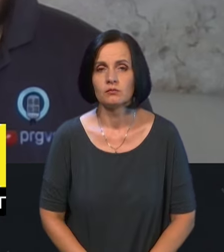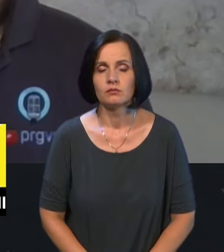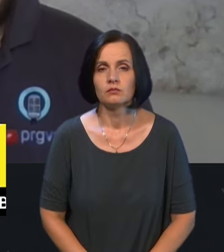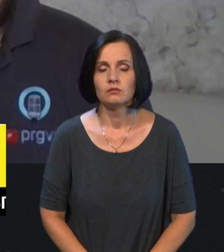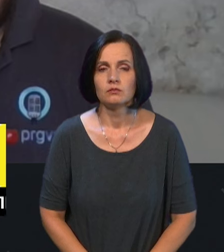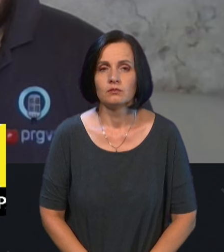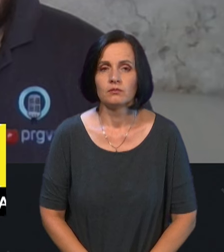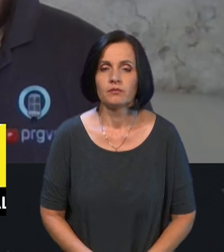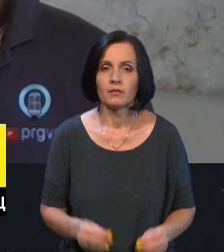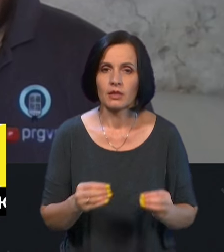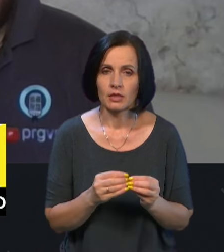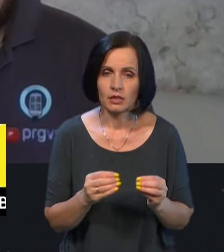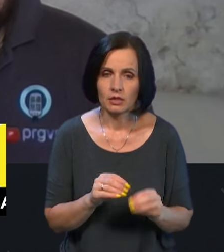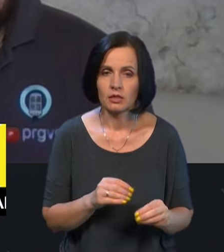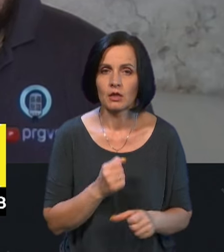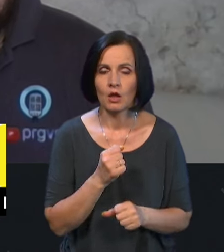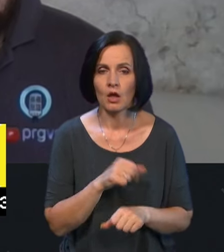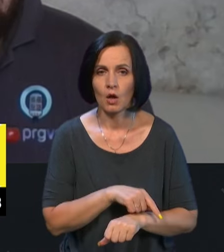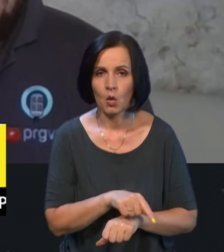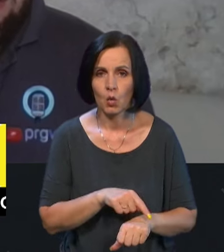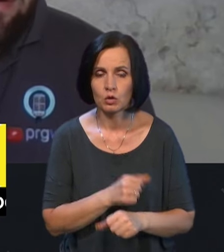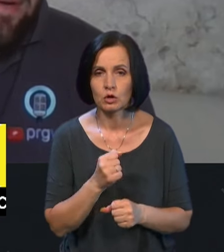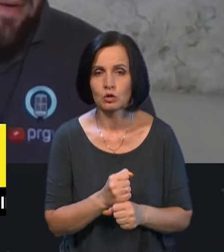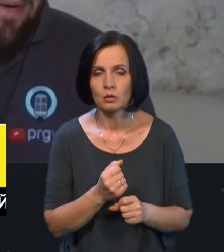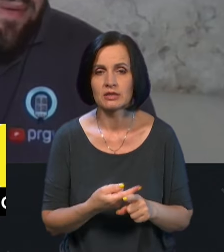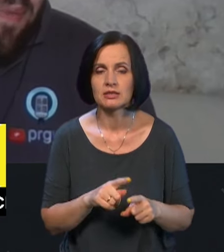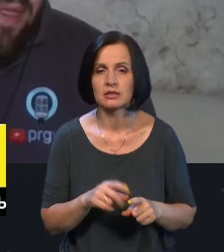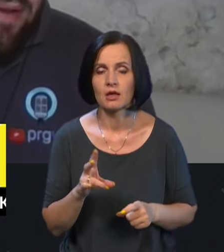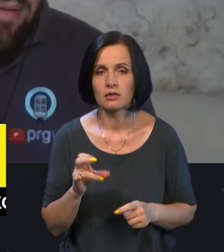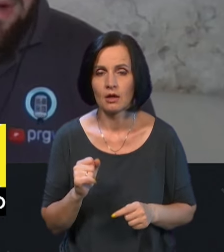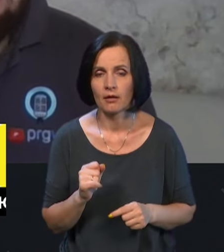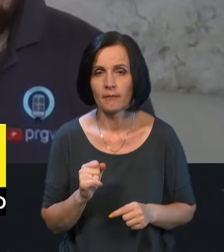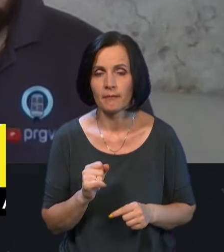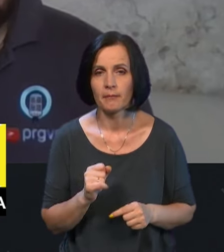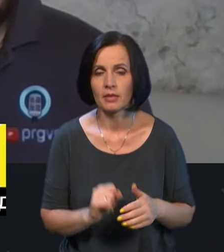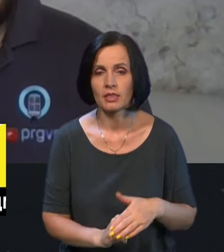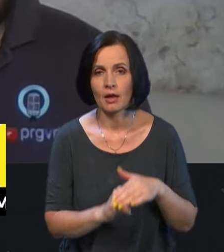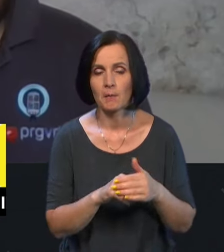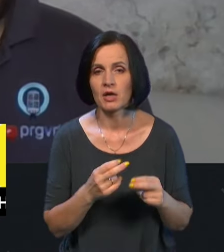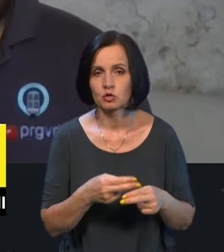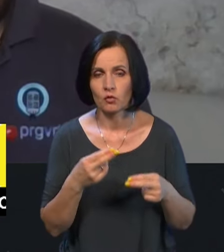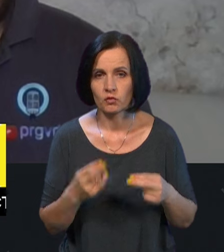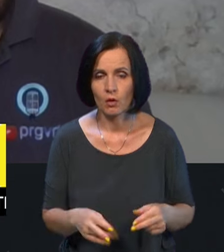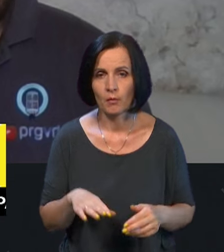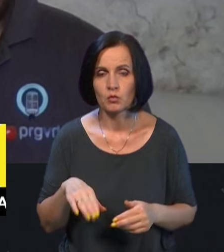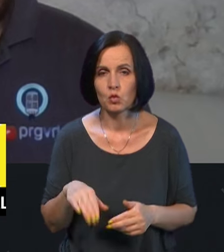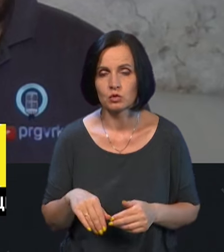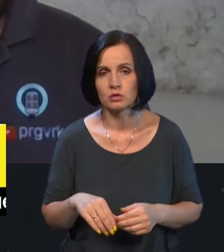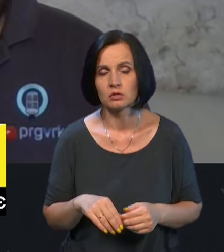10 годин роботи – це на базових станціях, потім